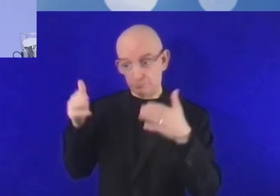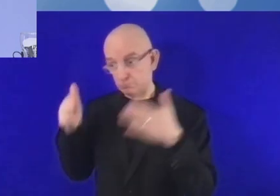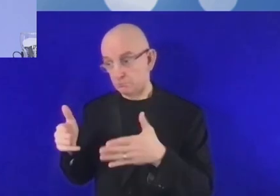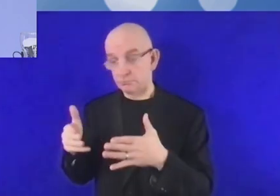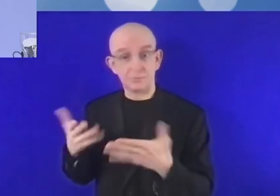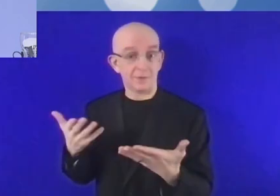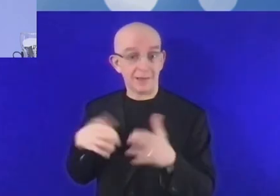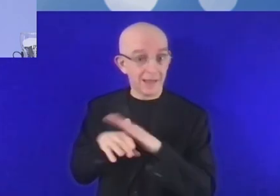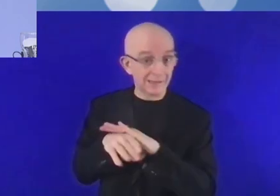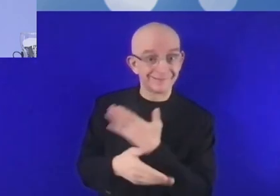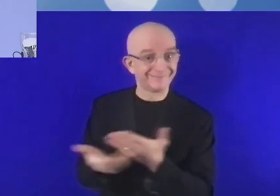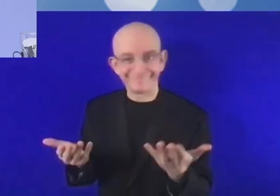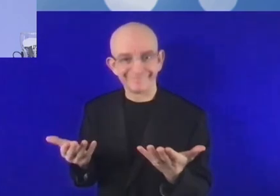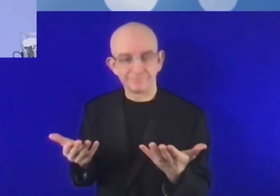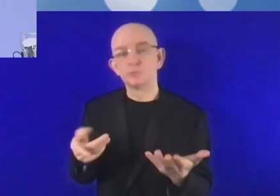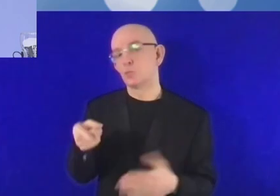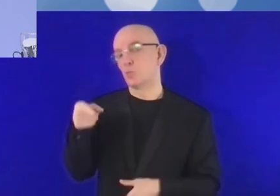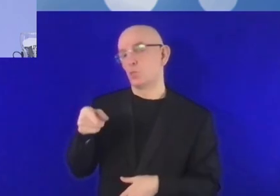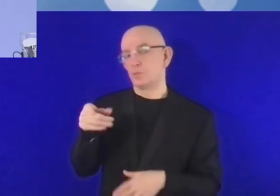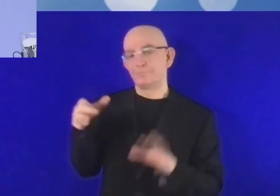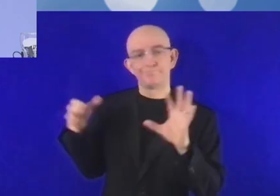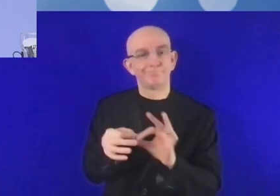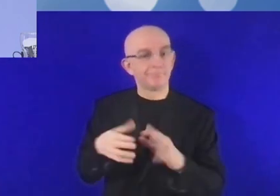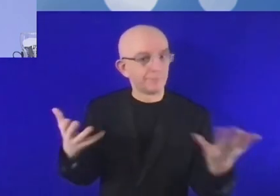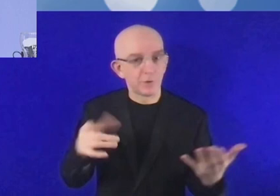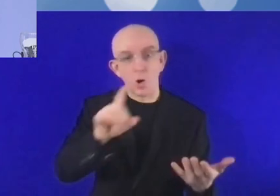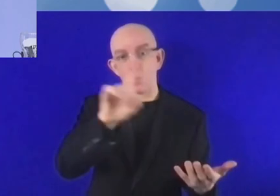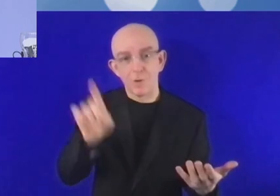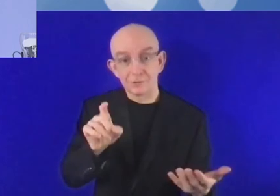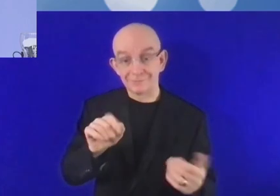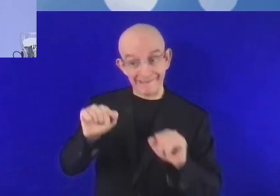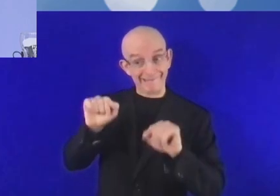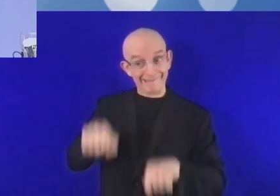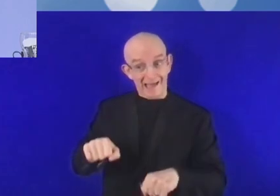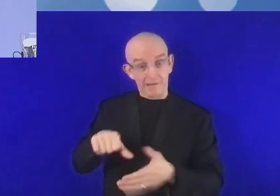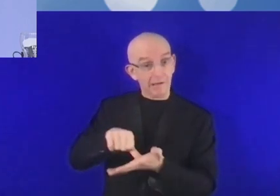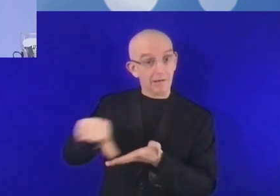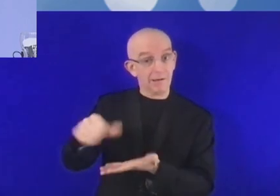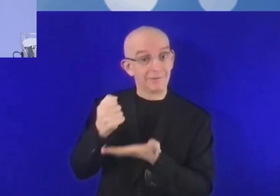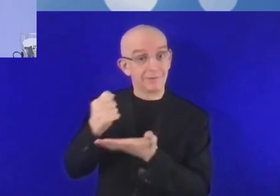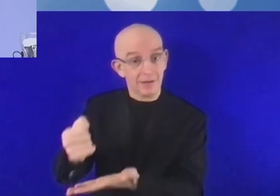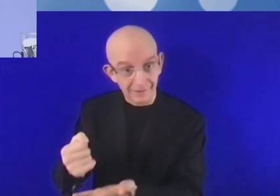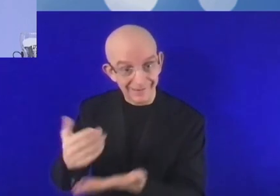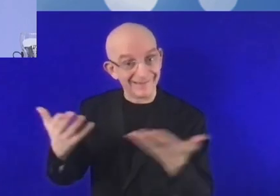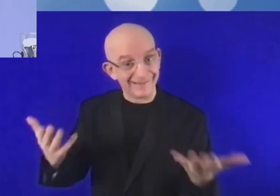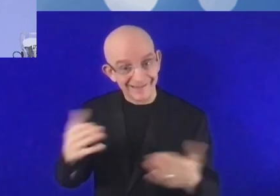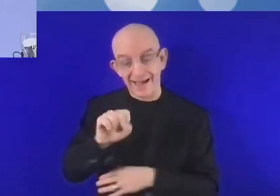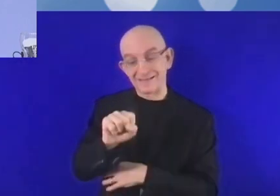quand ils utilisent les outils technologiques. Donc, c une question d'accessibilité. La question, c'est de voir si, effectivement, les PME peuvent se permettre d